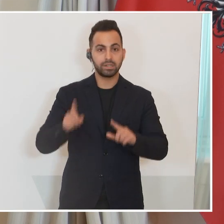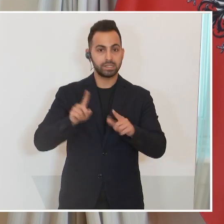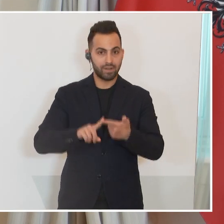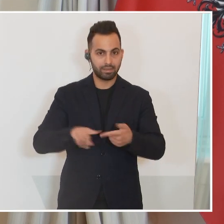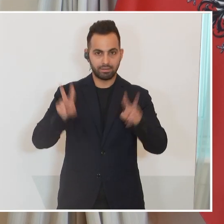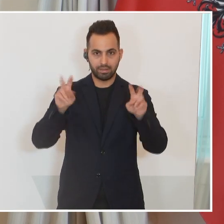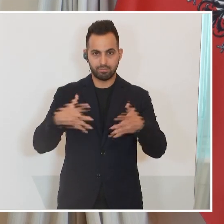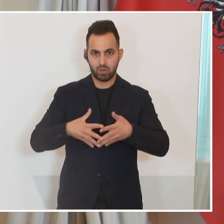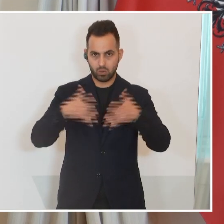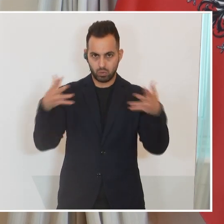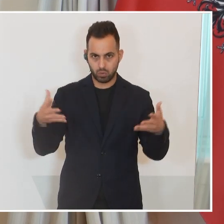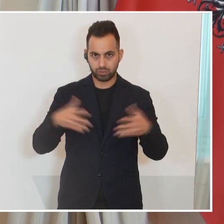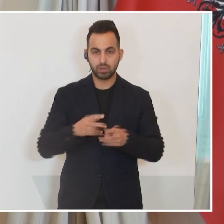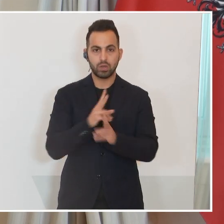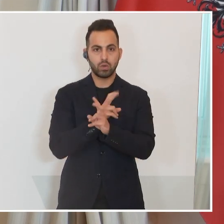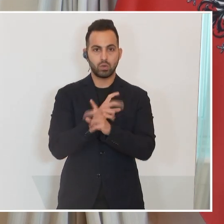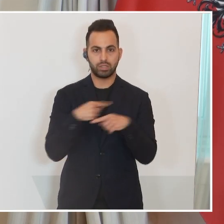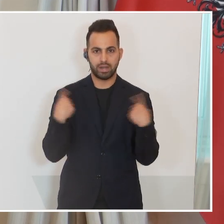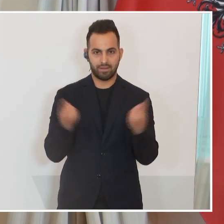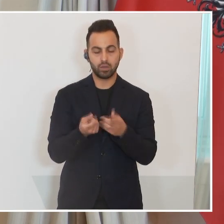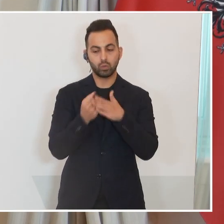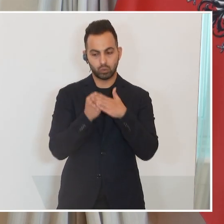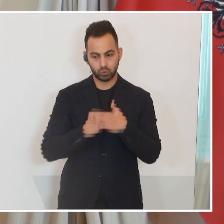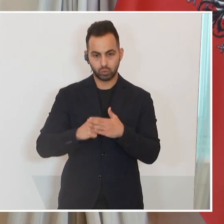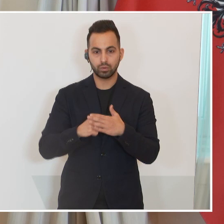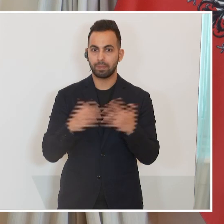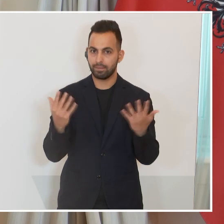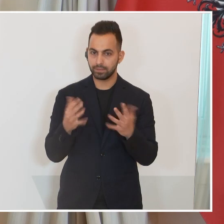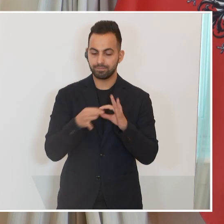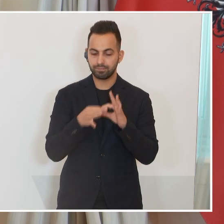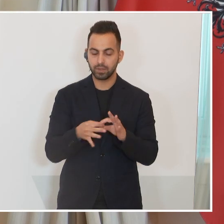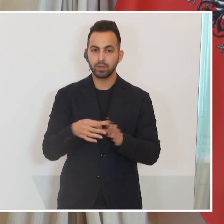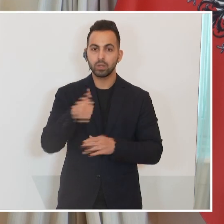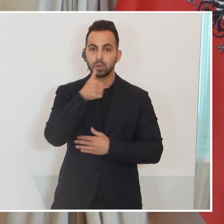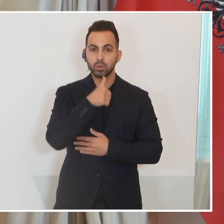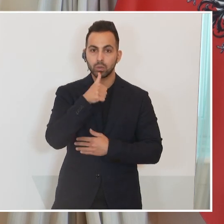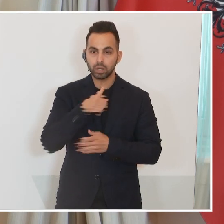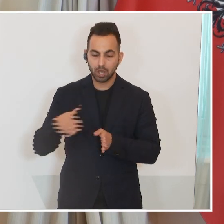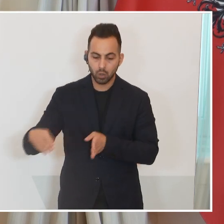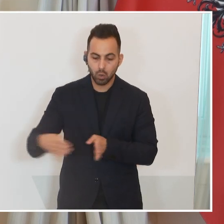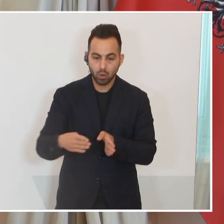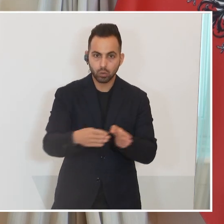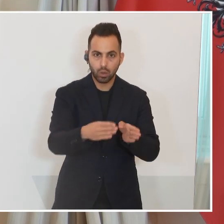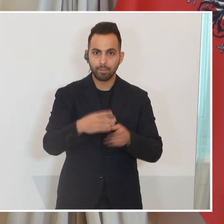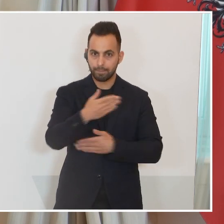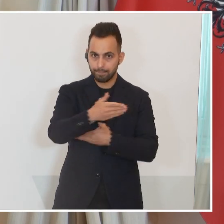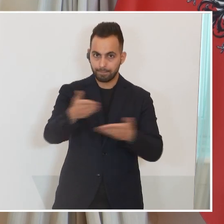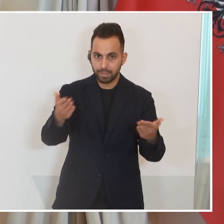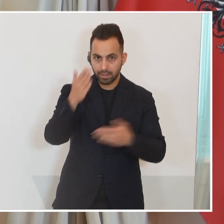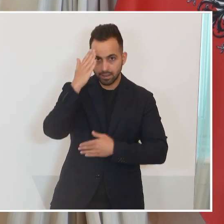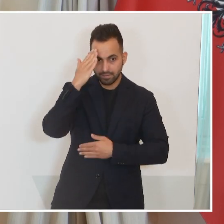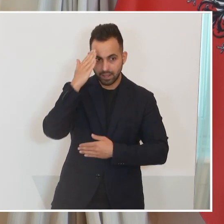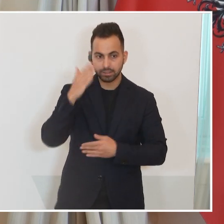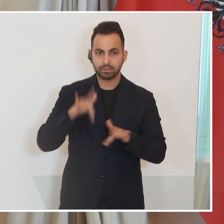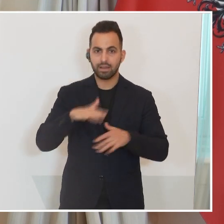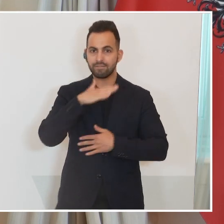Österreich eine Unterstützung leistet, ist die Frage der grünen Korridore. Sie wissen, es liegen unglaubliche